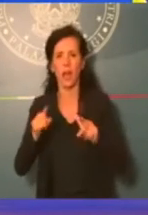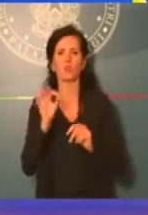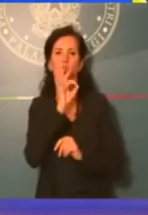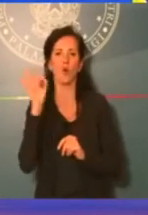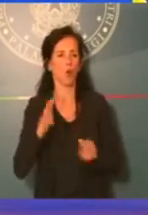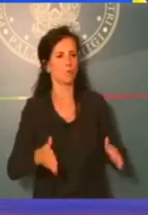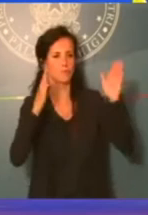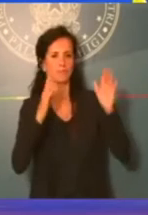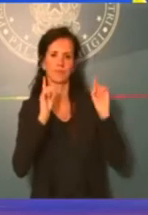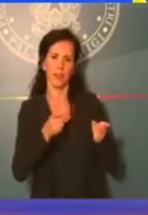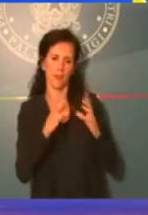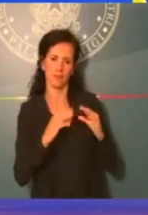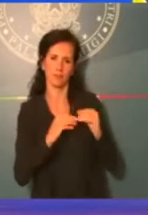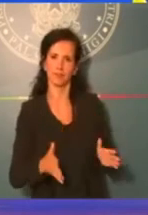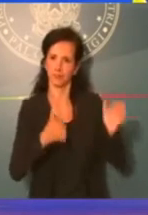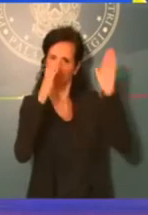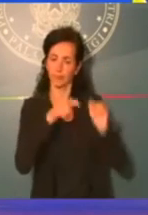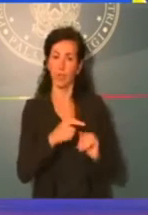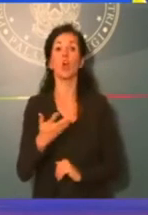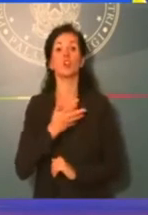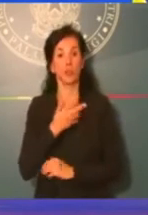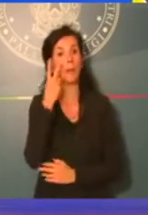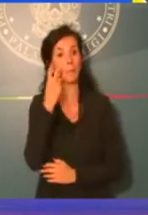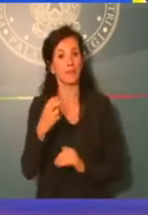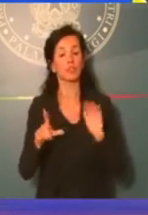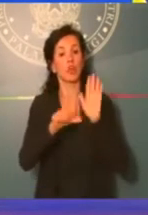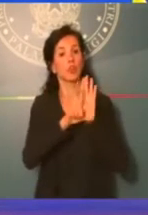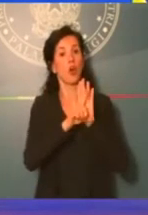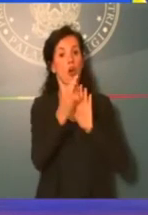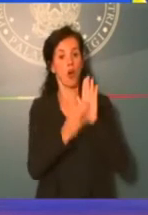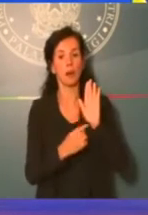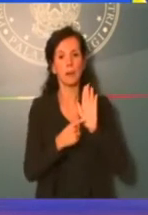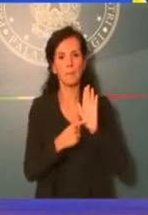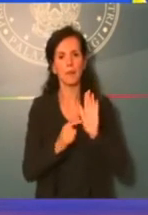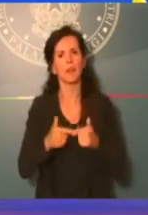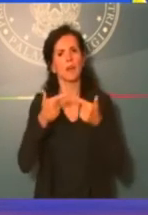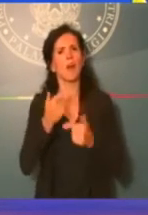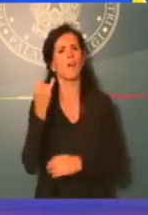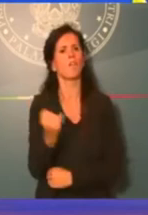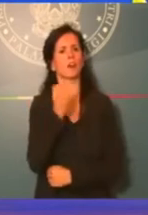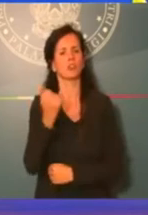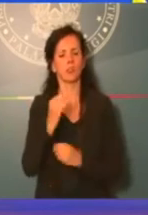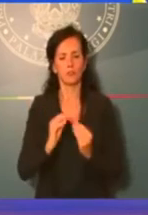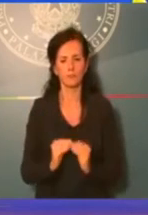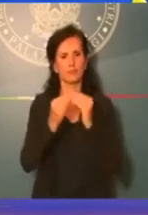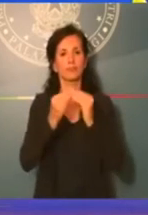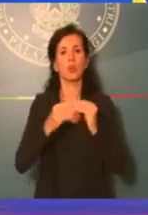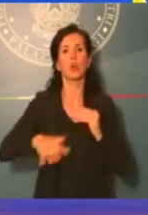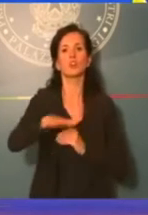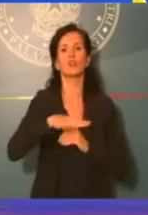alcune norme che contengono facilitazioni per le ricostruzioni delle aree terremotate.